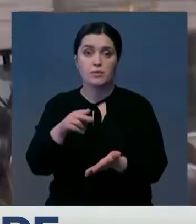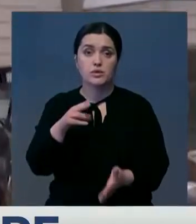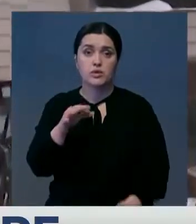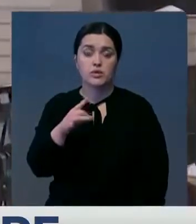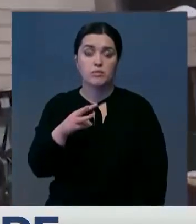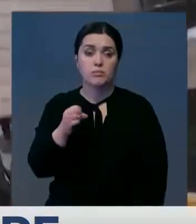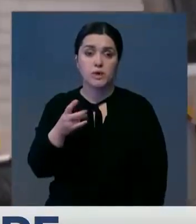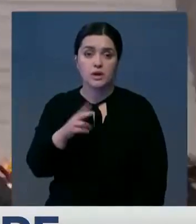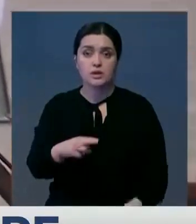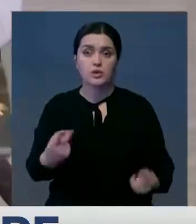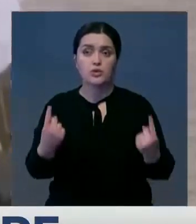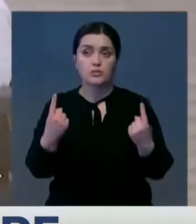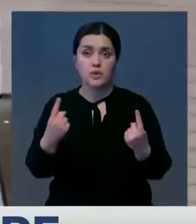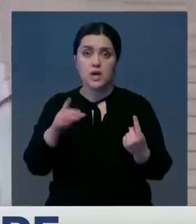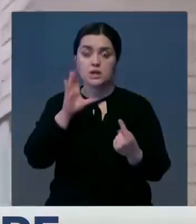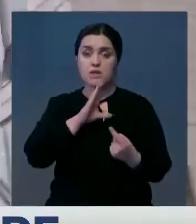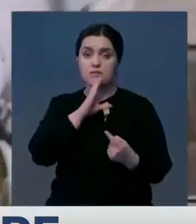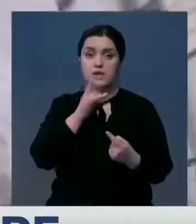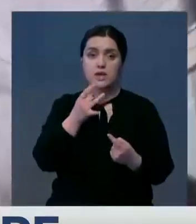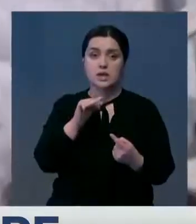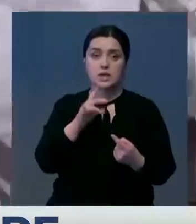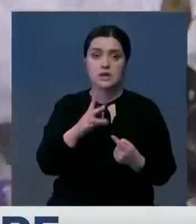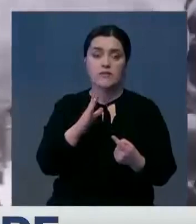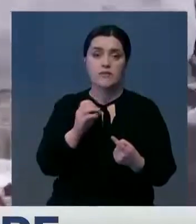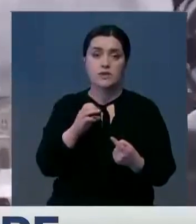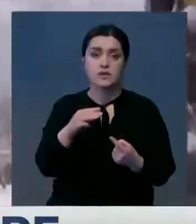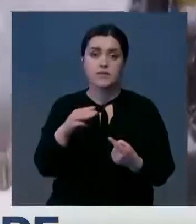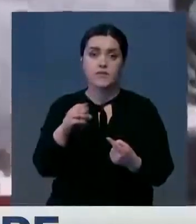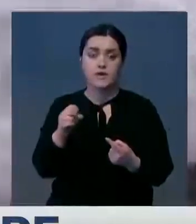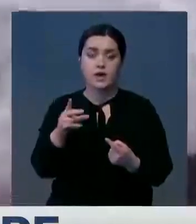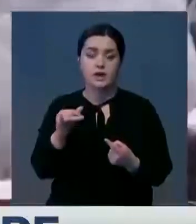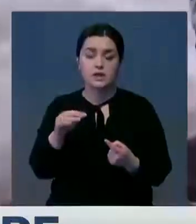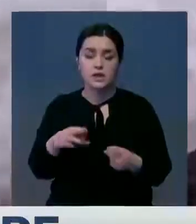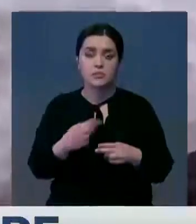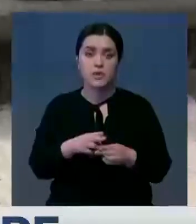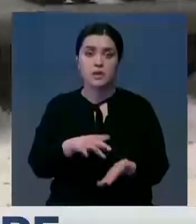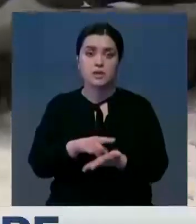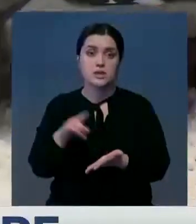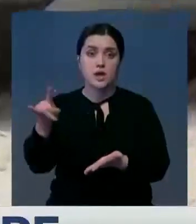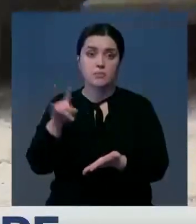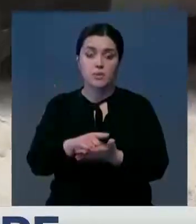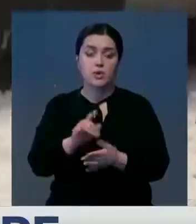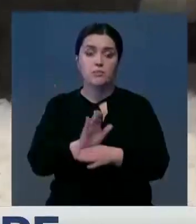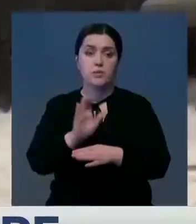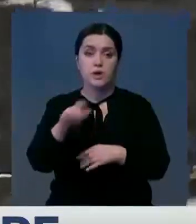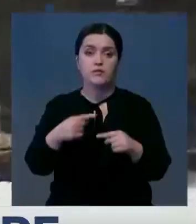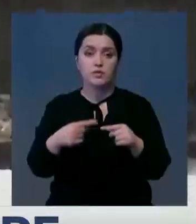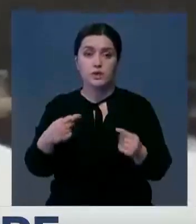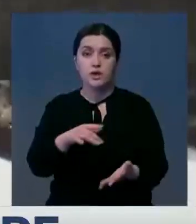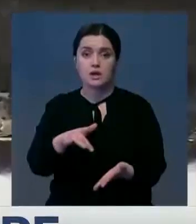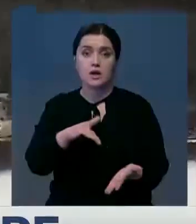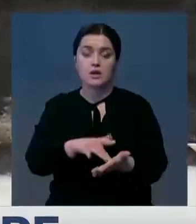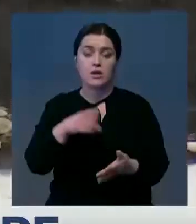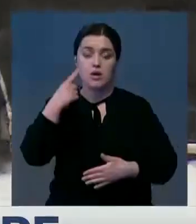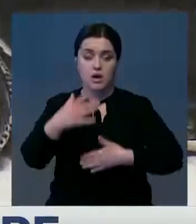крупнейшем в регионе Северной Рейн-Вестфалия, приостановлено авиасообщение. Самолеты перенаправляют в другие города. Хаос